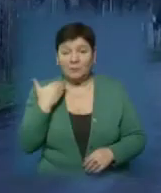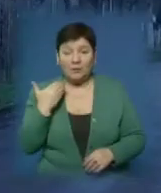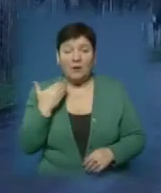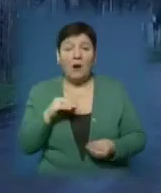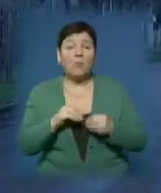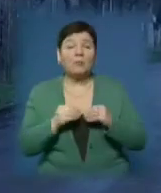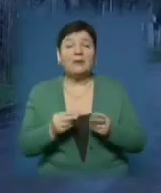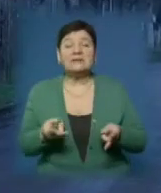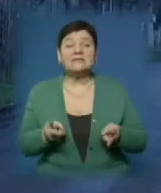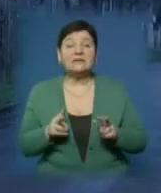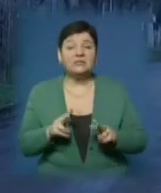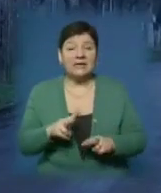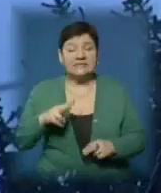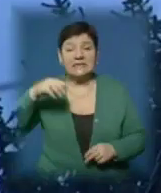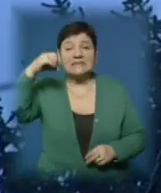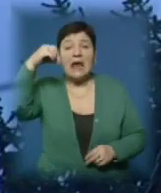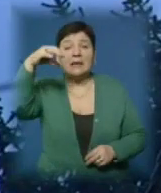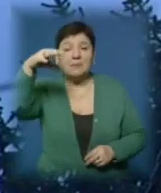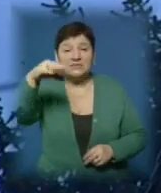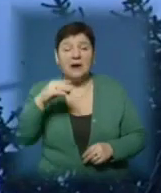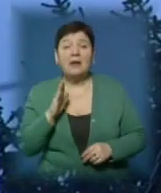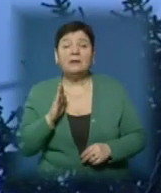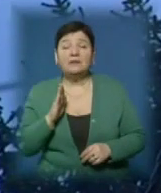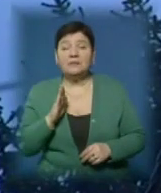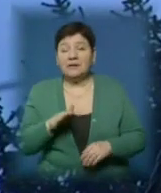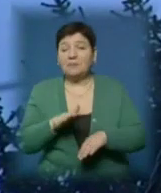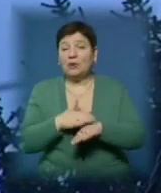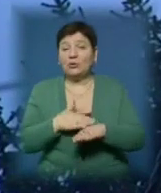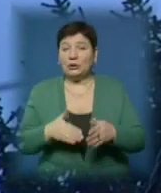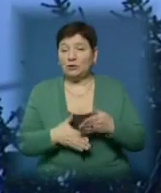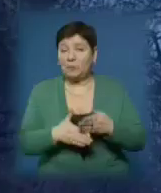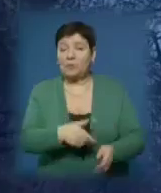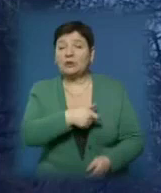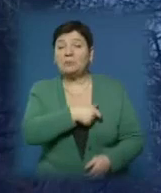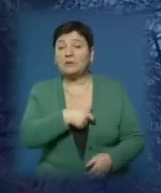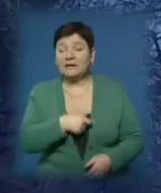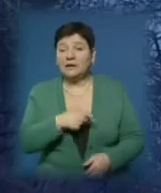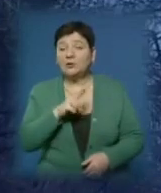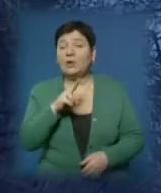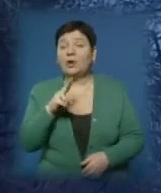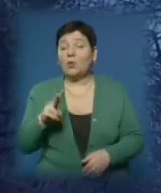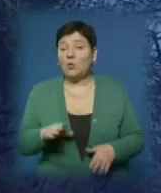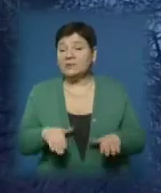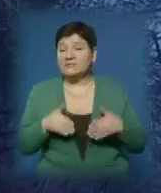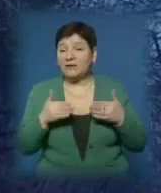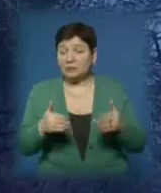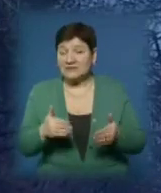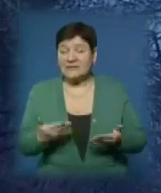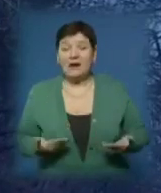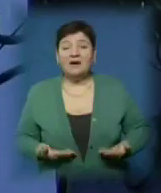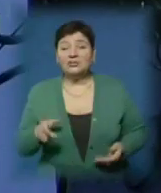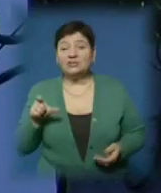Проблема залишалася за ліхтарями. І тільки днями завдяки благодійній допомозі депутата, до якого звернулися місцеві мешканці,